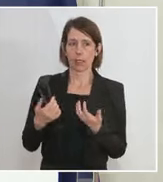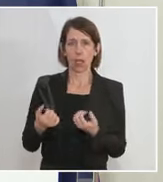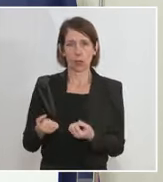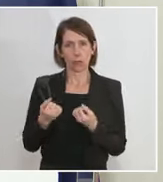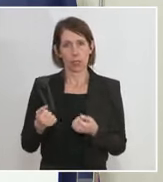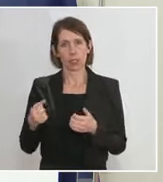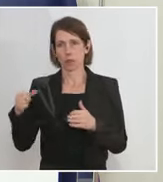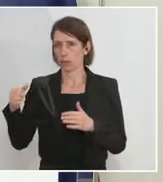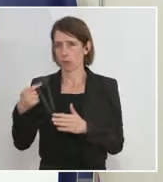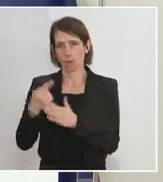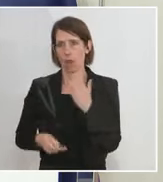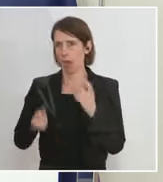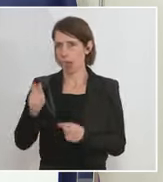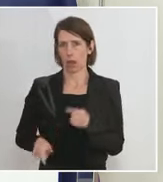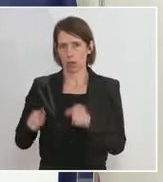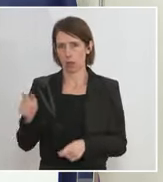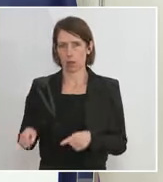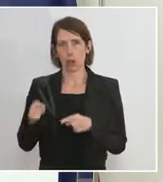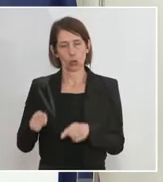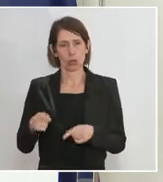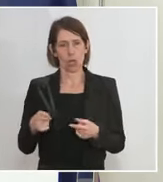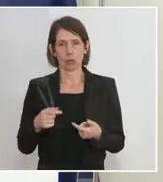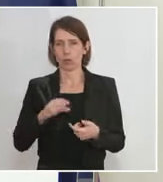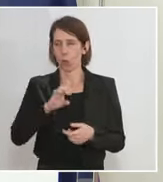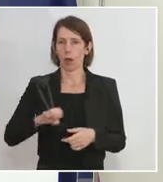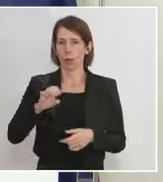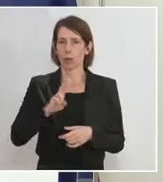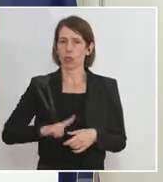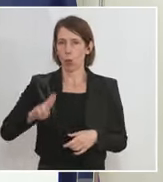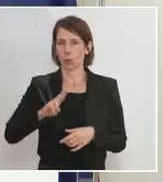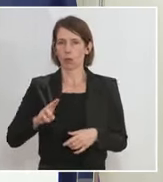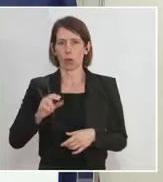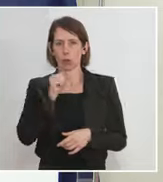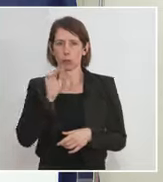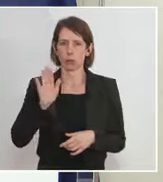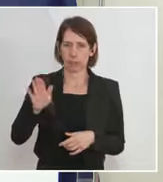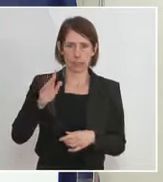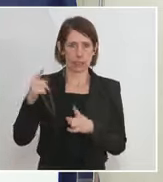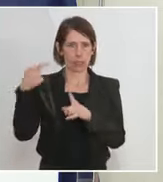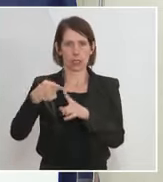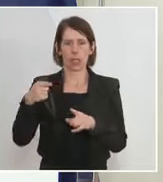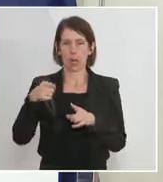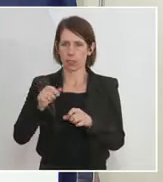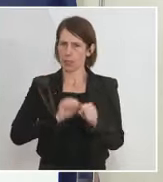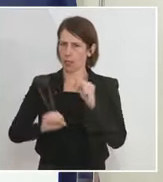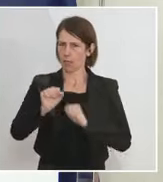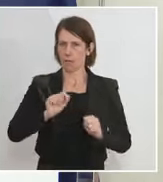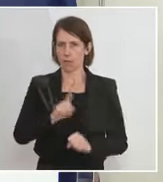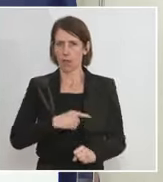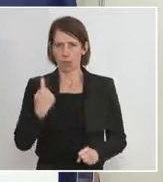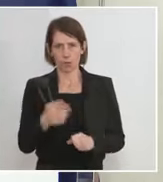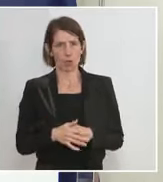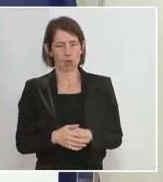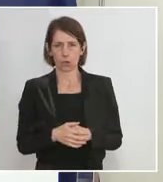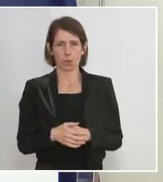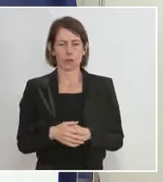dramatischen Verlierer. Und das kann nicht der Geist der Europäischen Union sein. Gegen das wehren wir uns. Das ist im Widerspruch zu